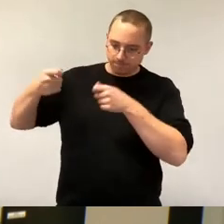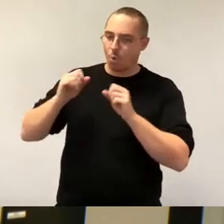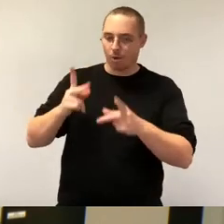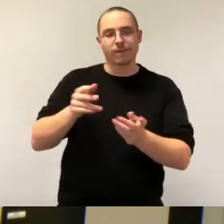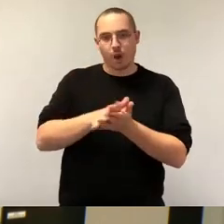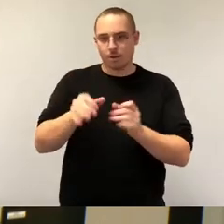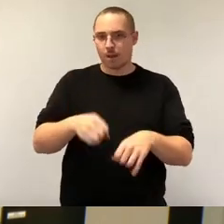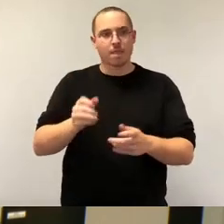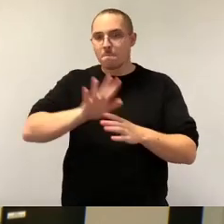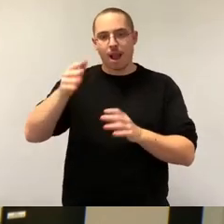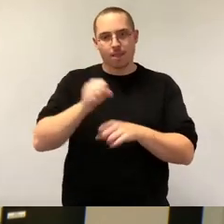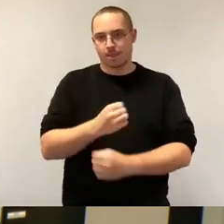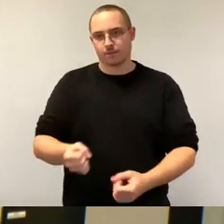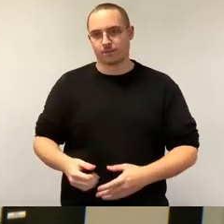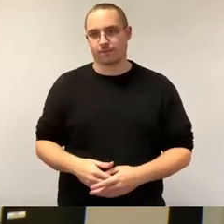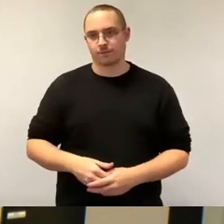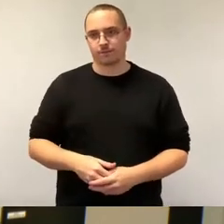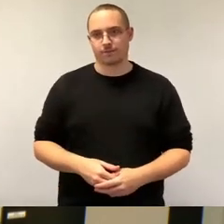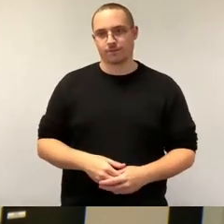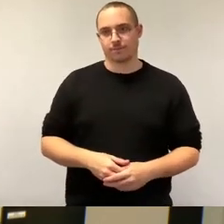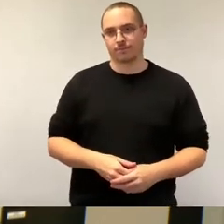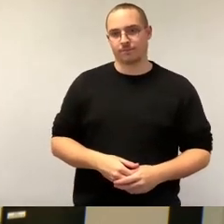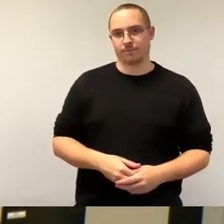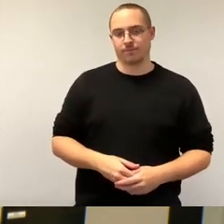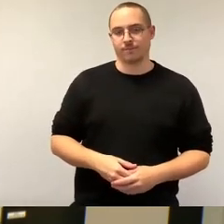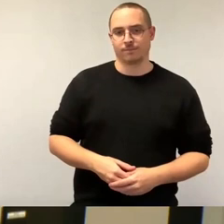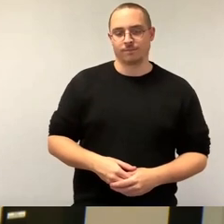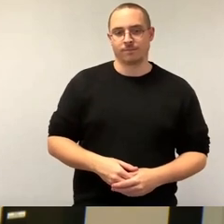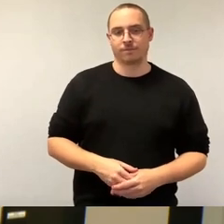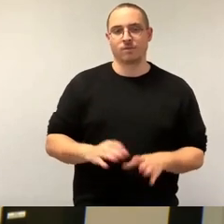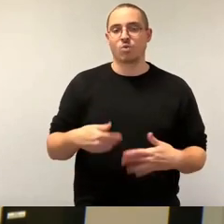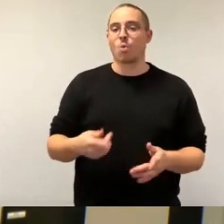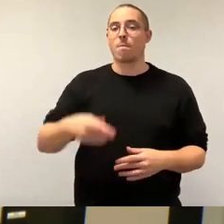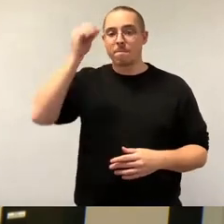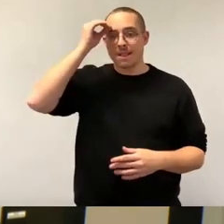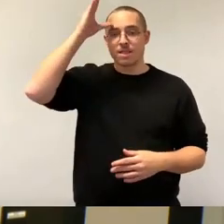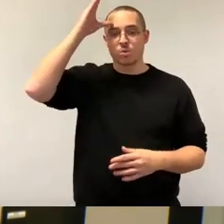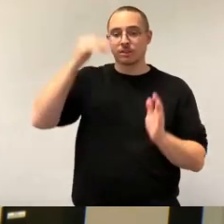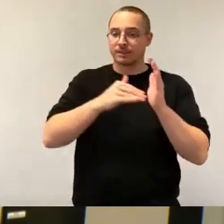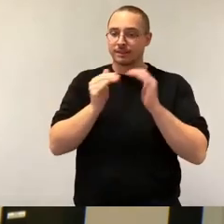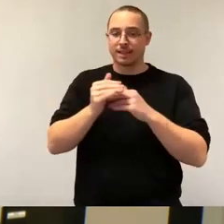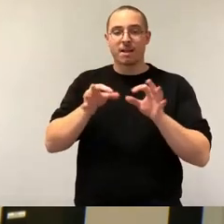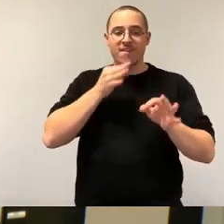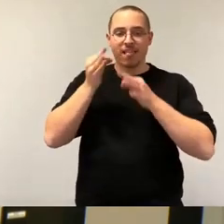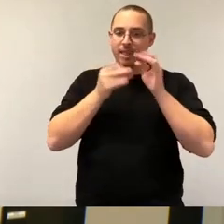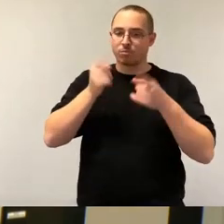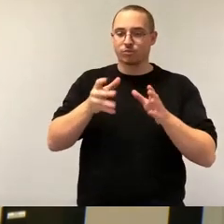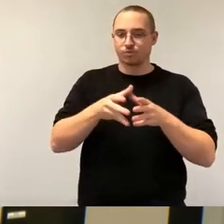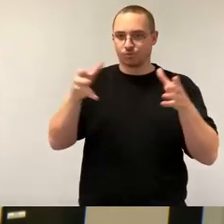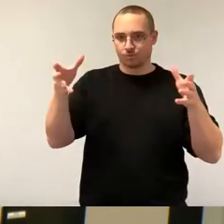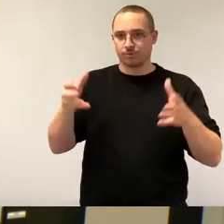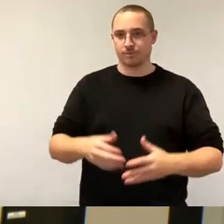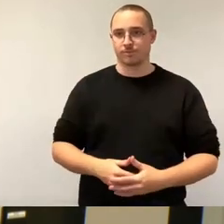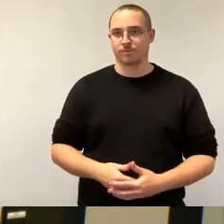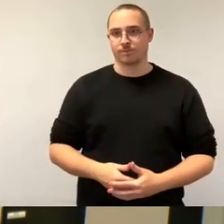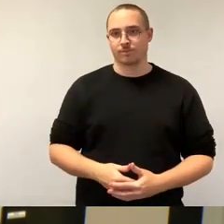wir noch weiter tun? Wir müssen natürlich schauen, dass unser Bildungssystem qualitativ ansteigt. Es ist sehr erfreulich, dass jetzt mittlerweile